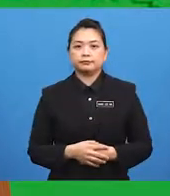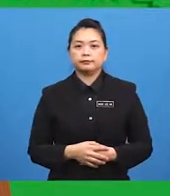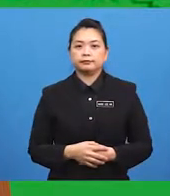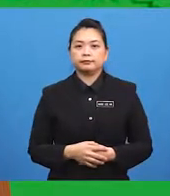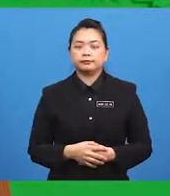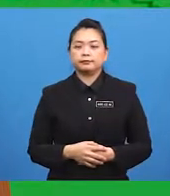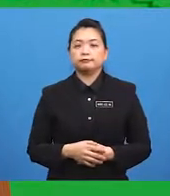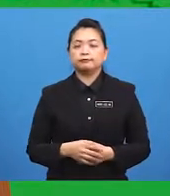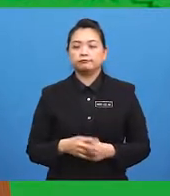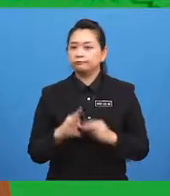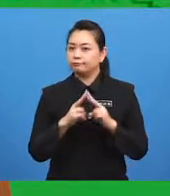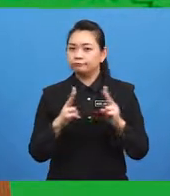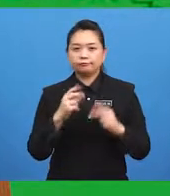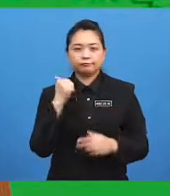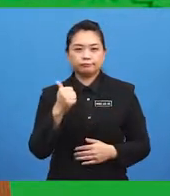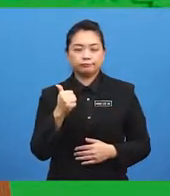Well done!